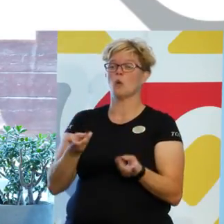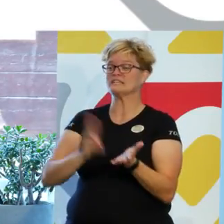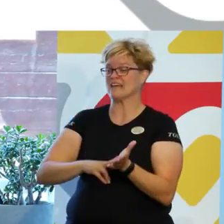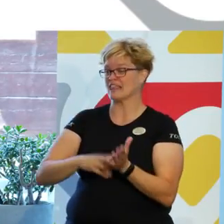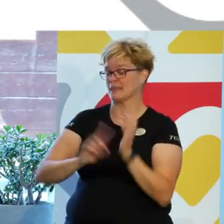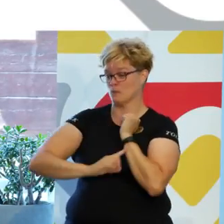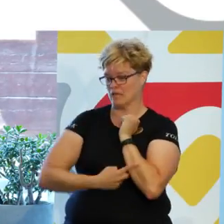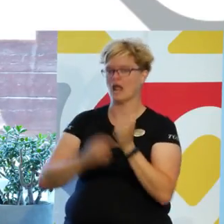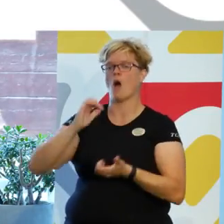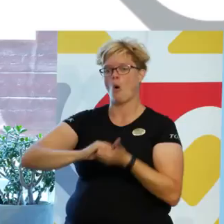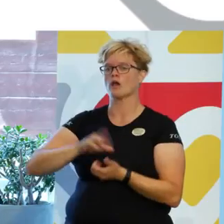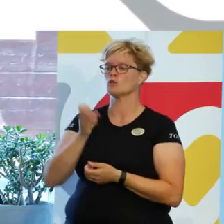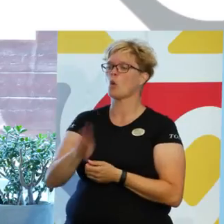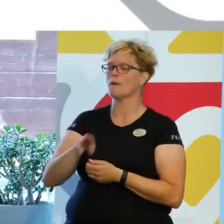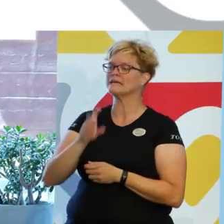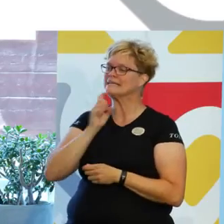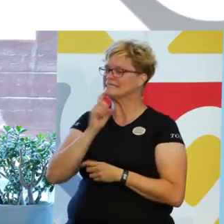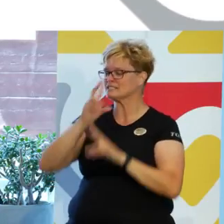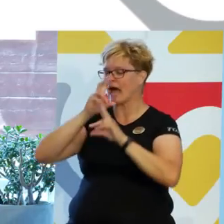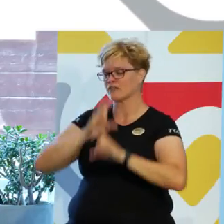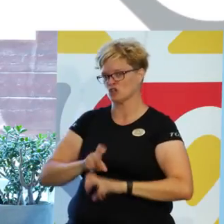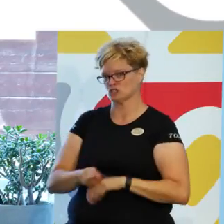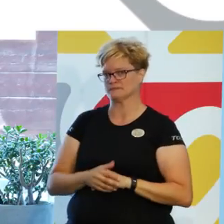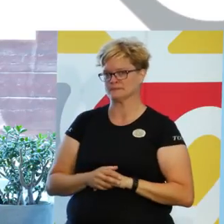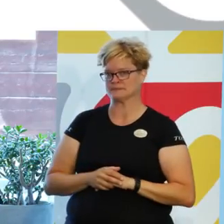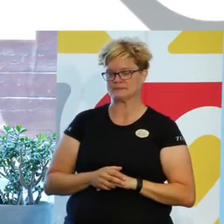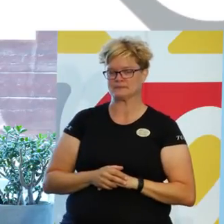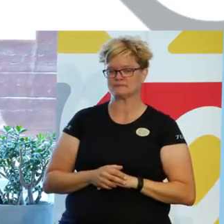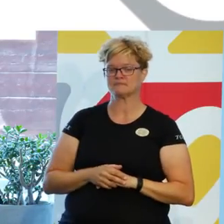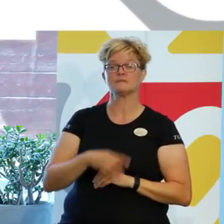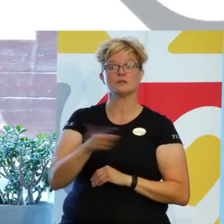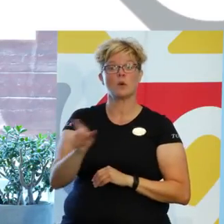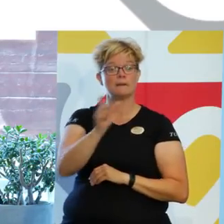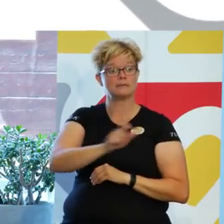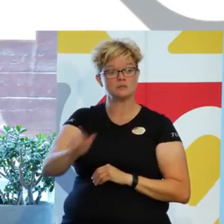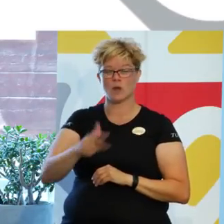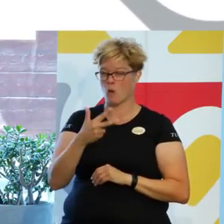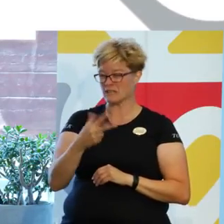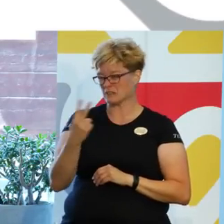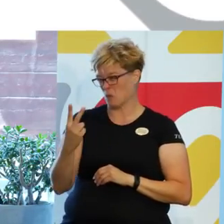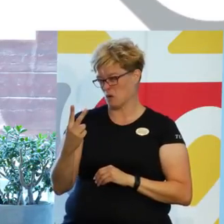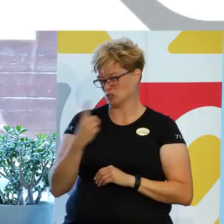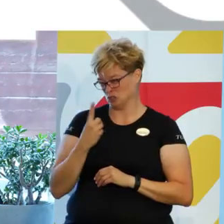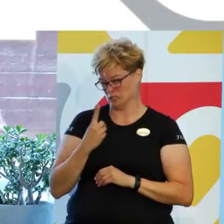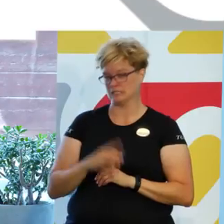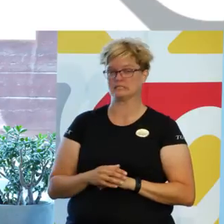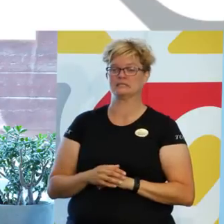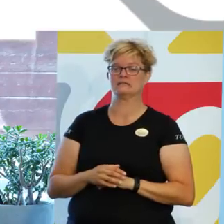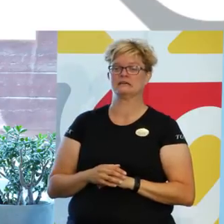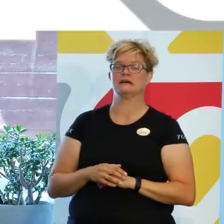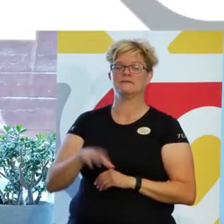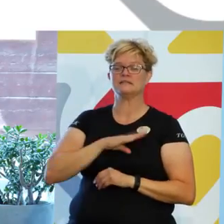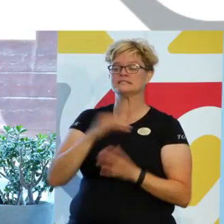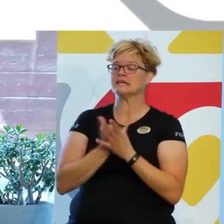och i normkritiska analyser. De här personerna, 82 personerna i